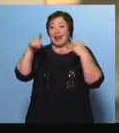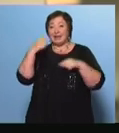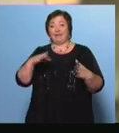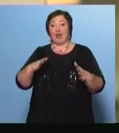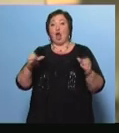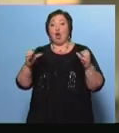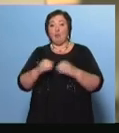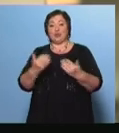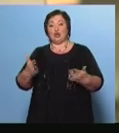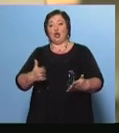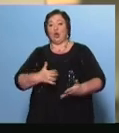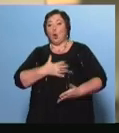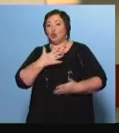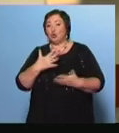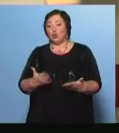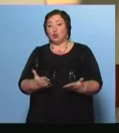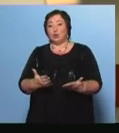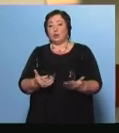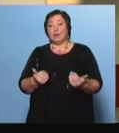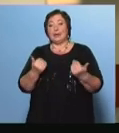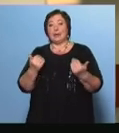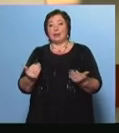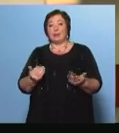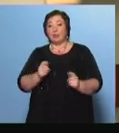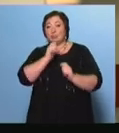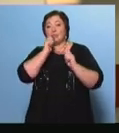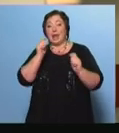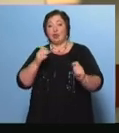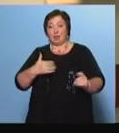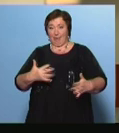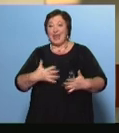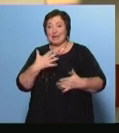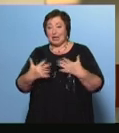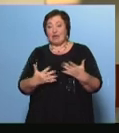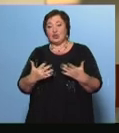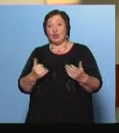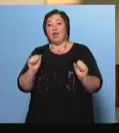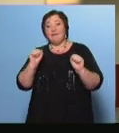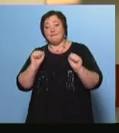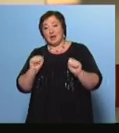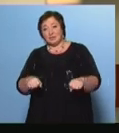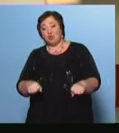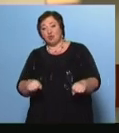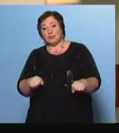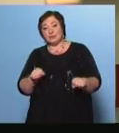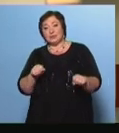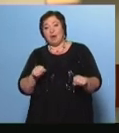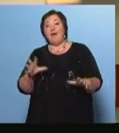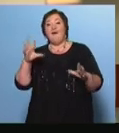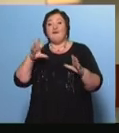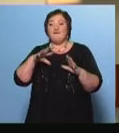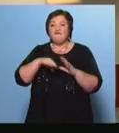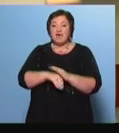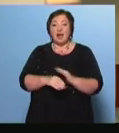И он дает и нам энергетику и возможность вкладываться